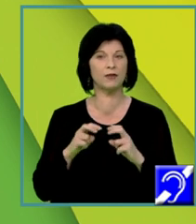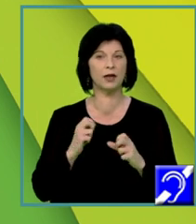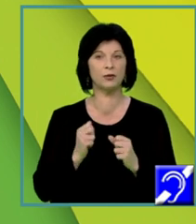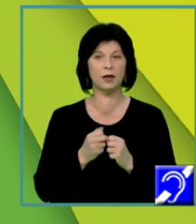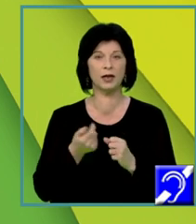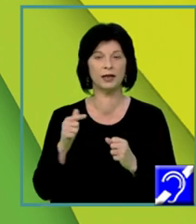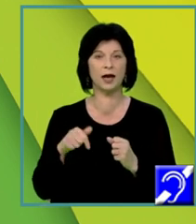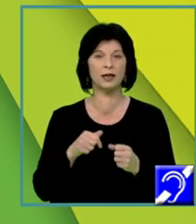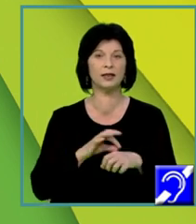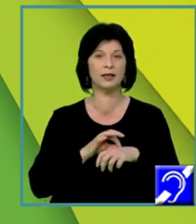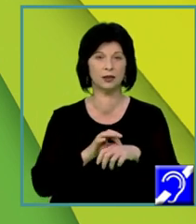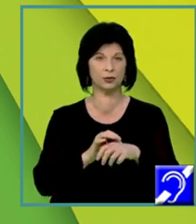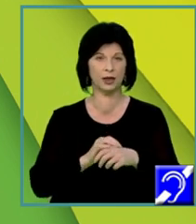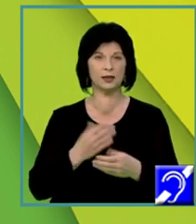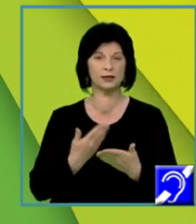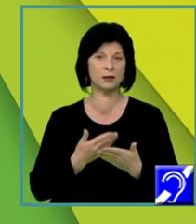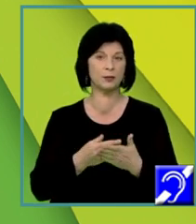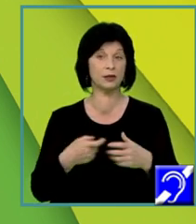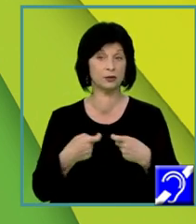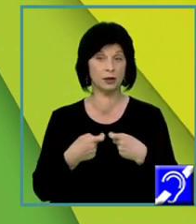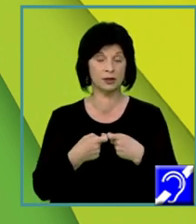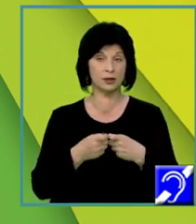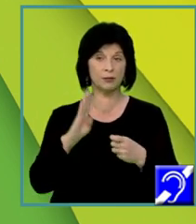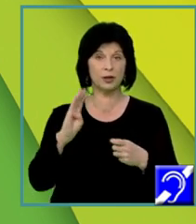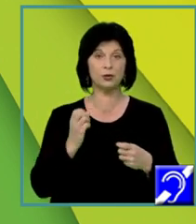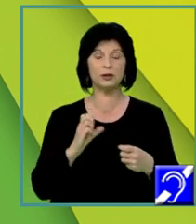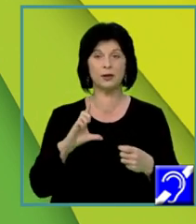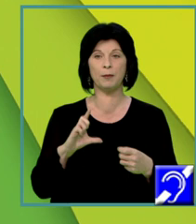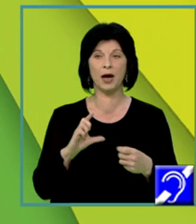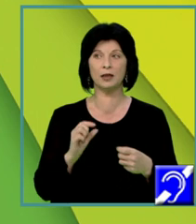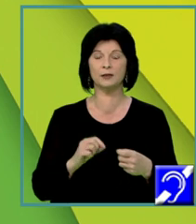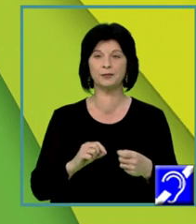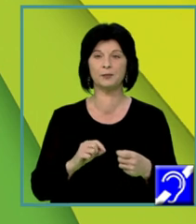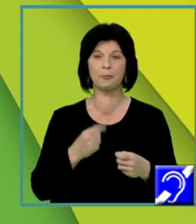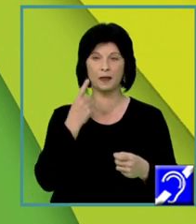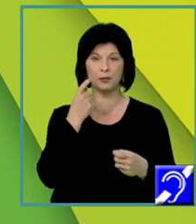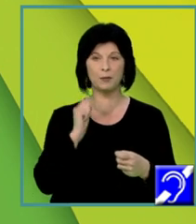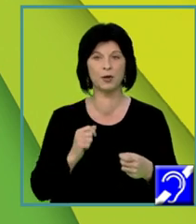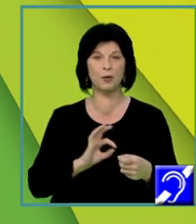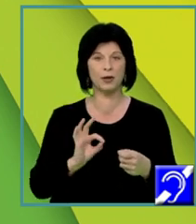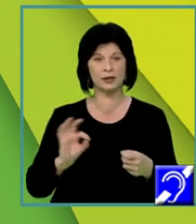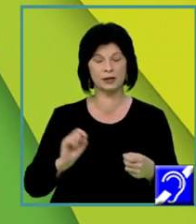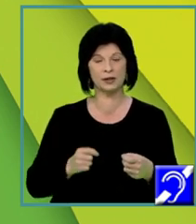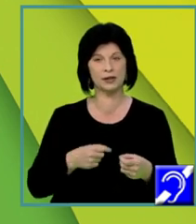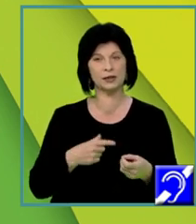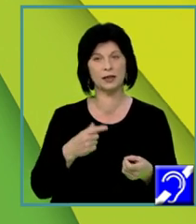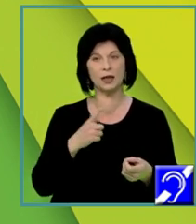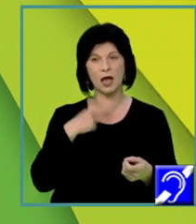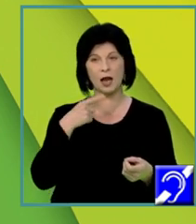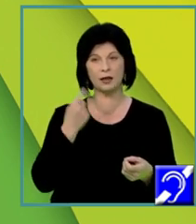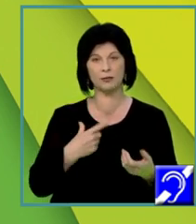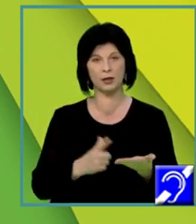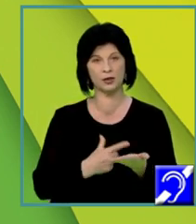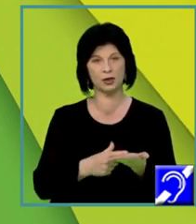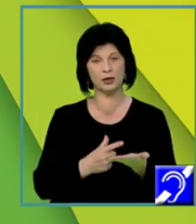examenul Național de Bacalaureat, proba scrisă de limba și literatura română și anume vom discuta testul de antrenament